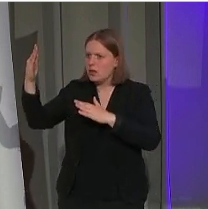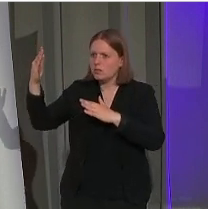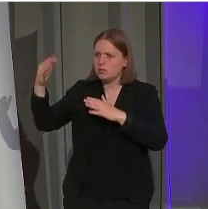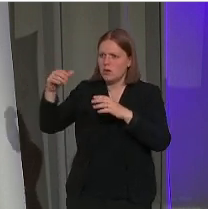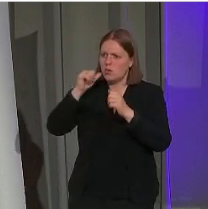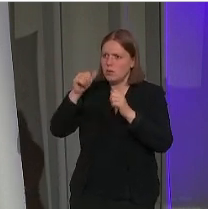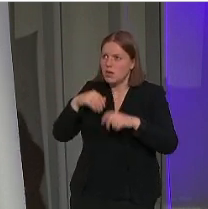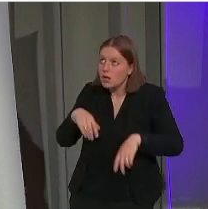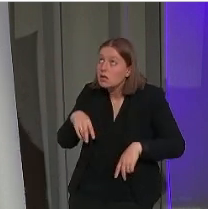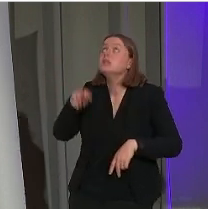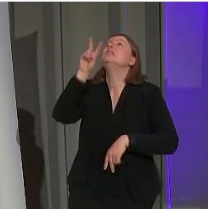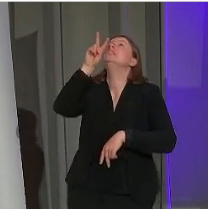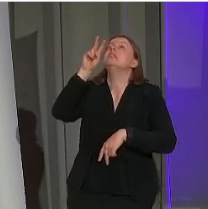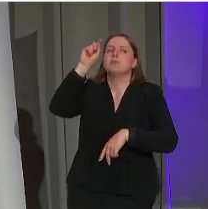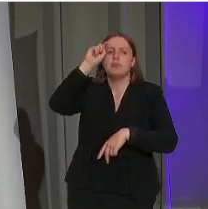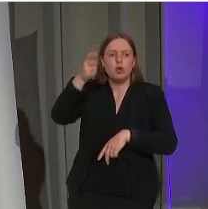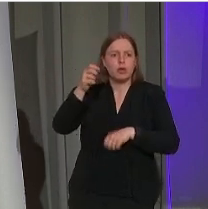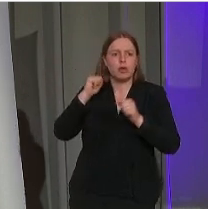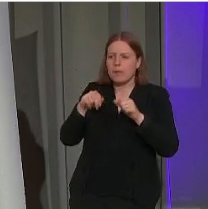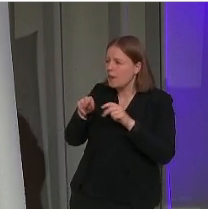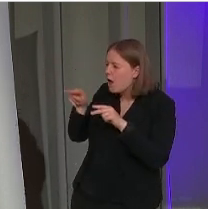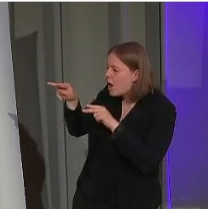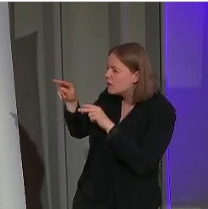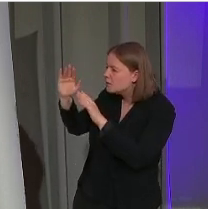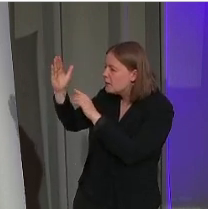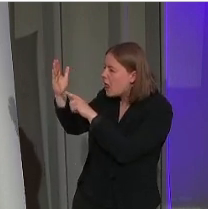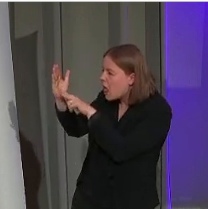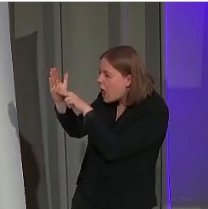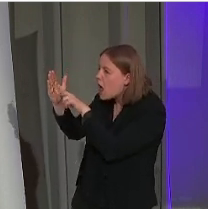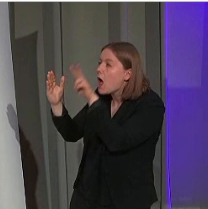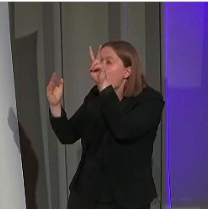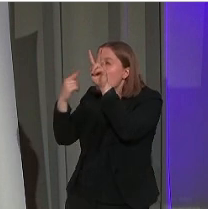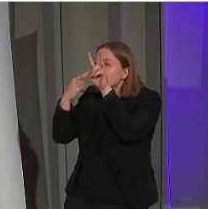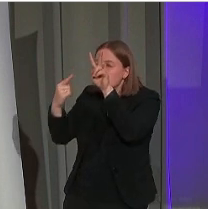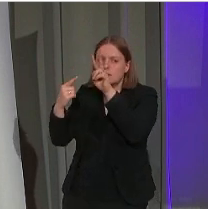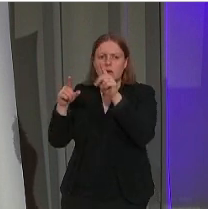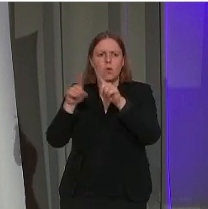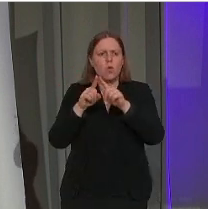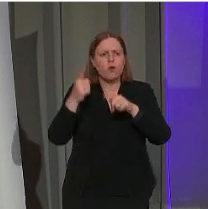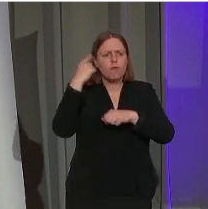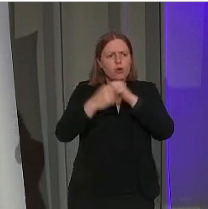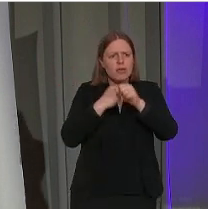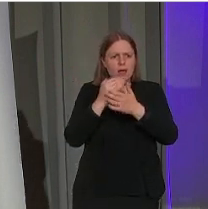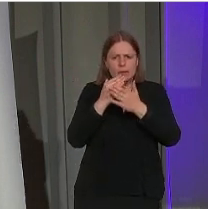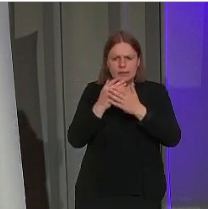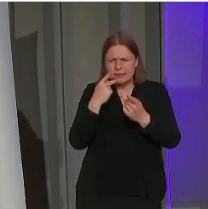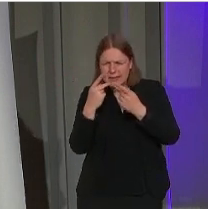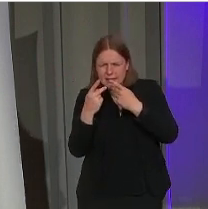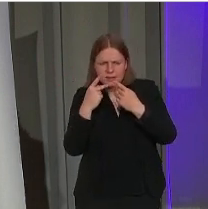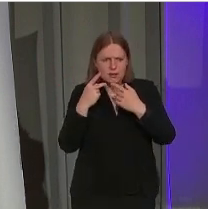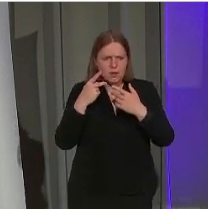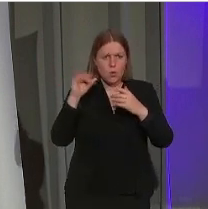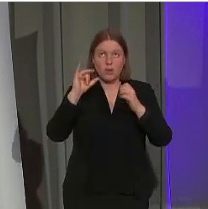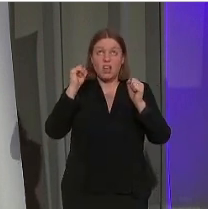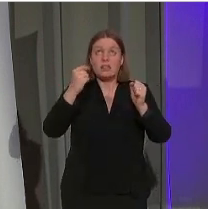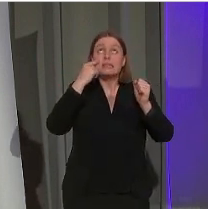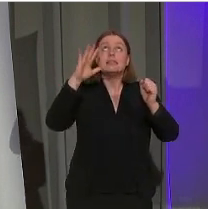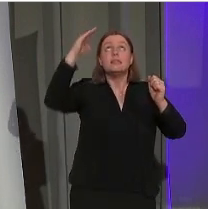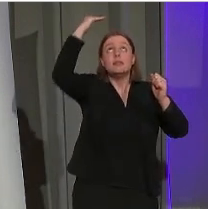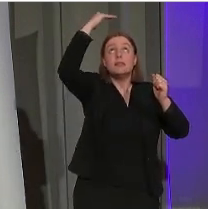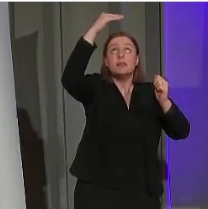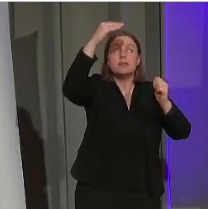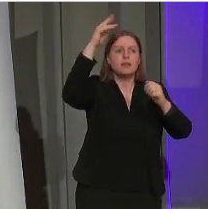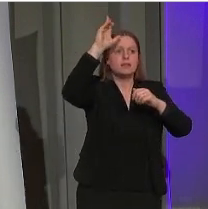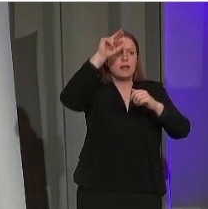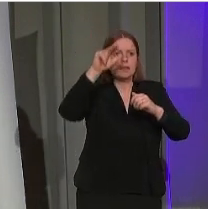het moeilijker is van rechtstreeks naar het plafond te kijken. We hebben vorig jaar geëxperimenteerd met audio om wat er te zien is op het schilderij